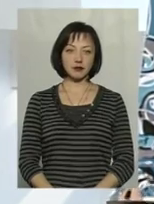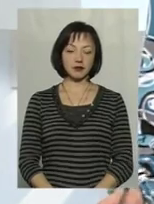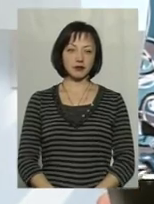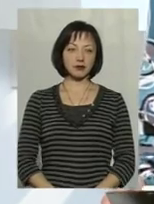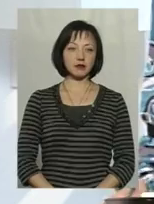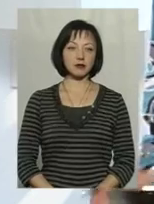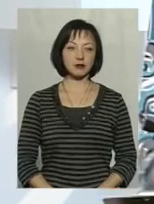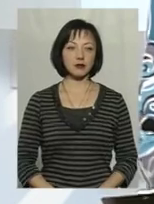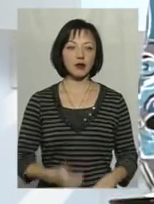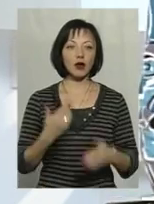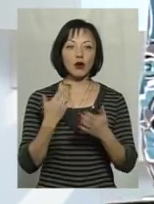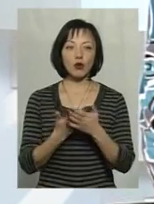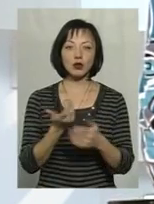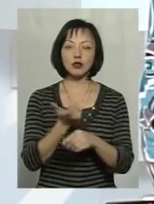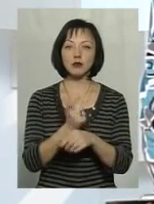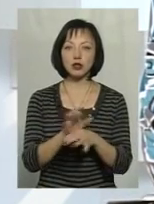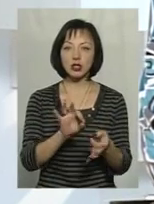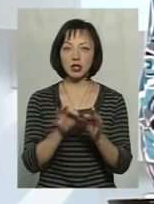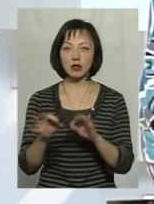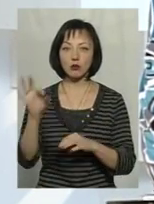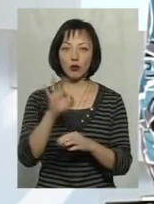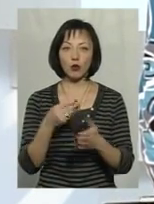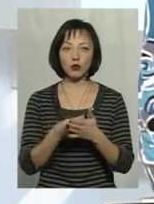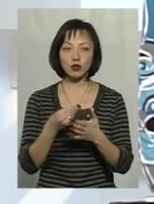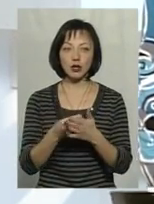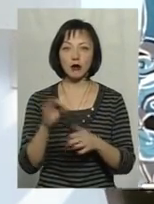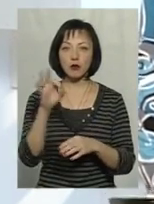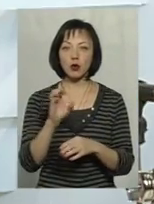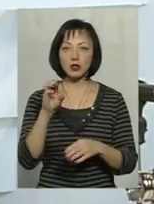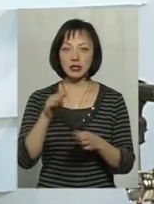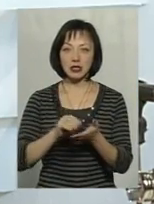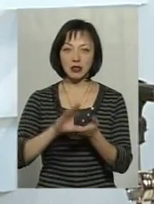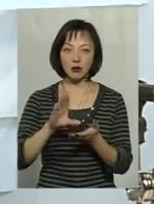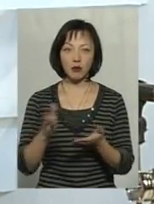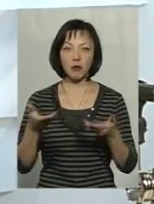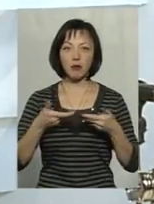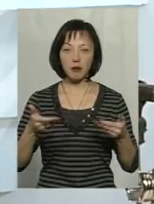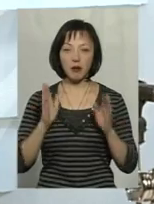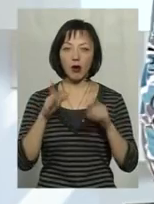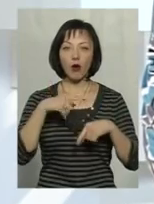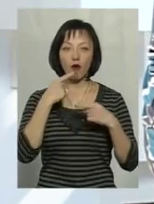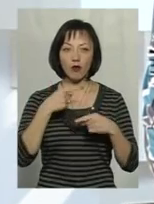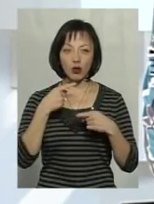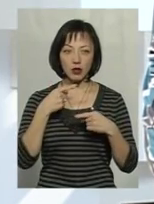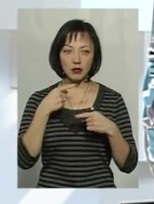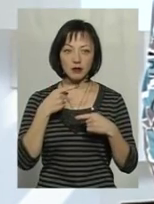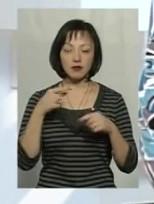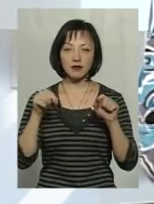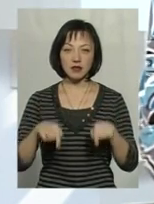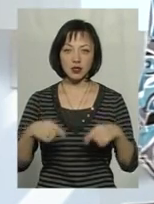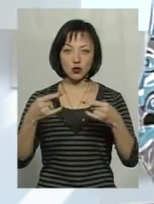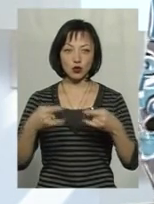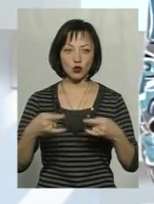Отже, більш детальніше про бюджет, про статті його наповнення ми говоритимемо у цій